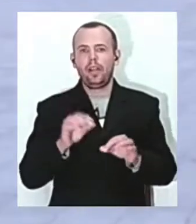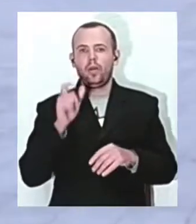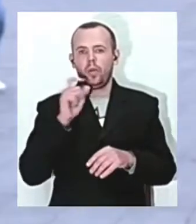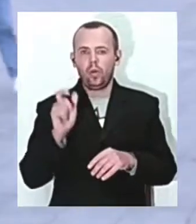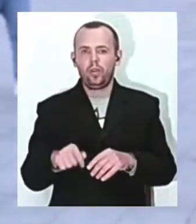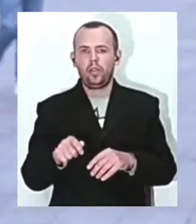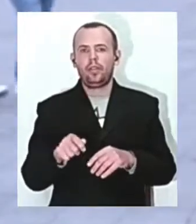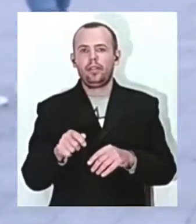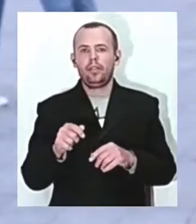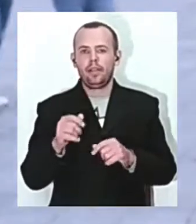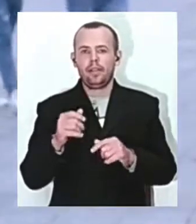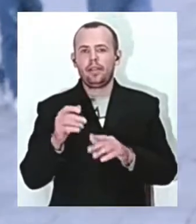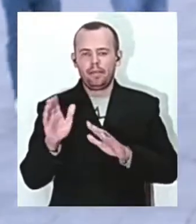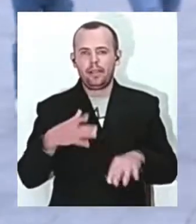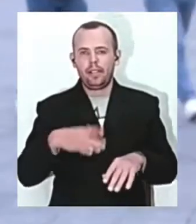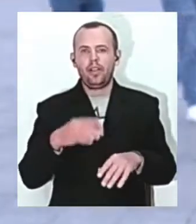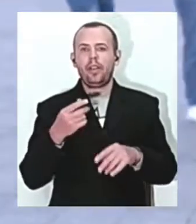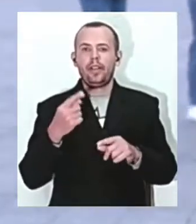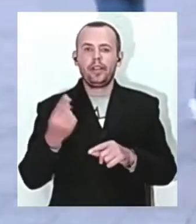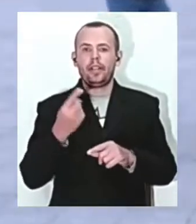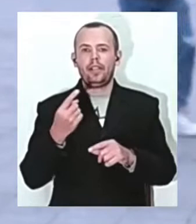єдине ціло, єдине ціле.